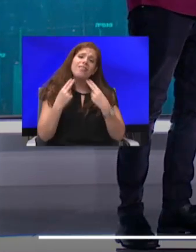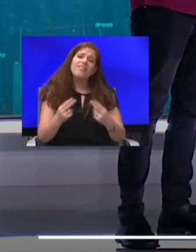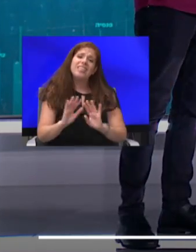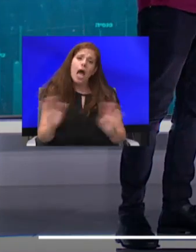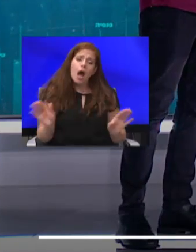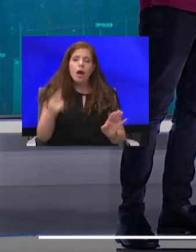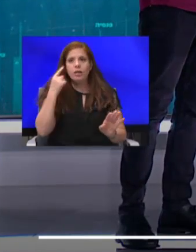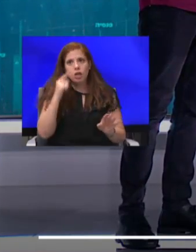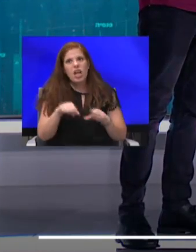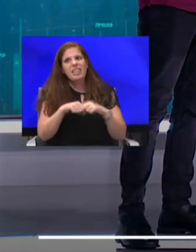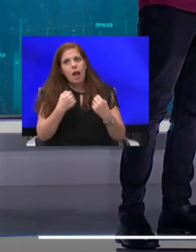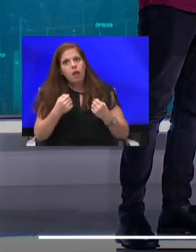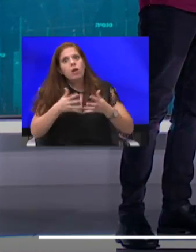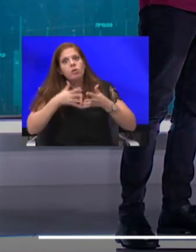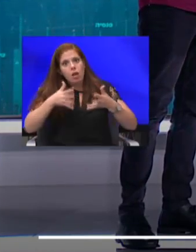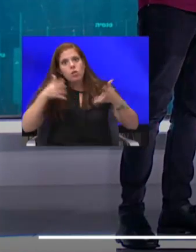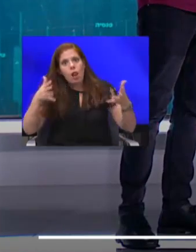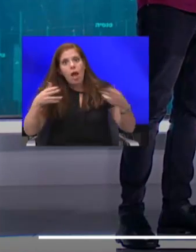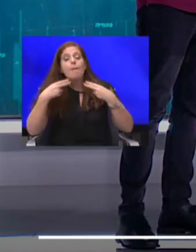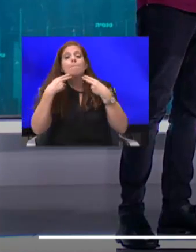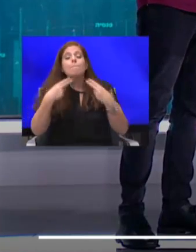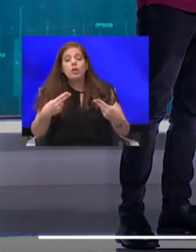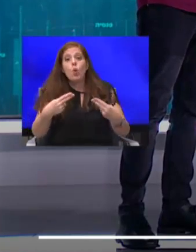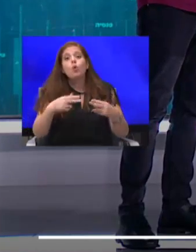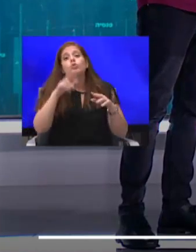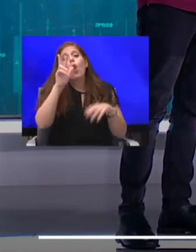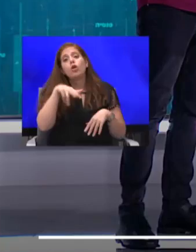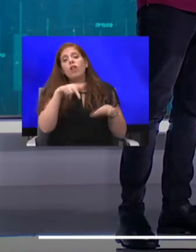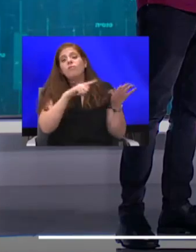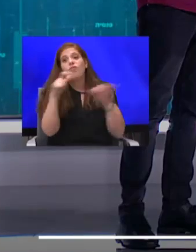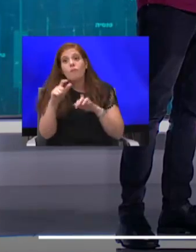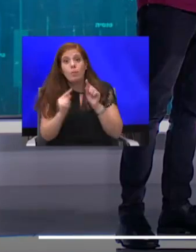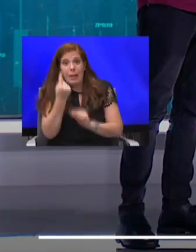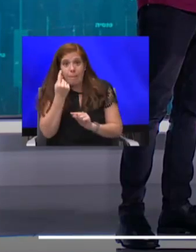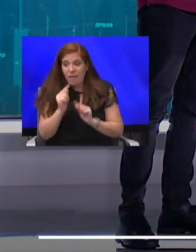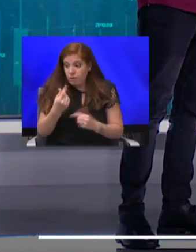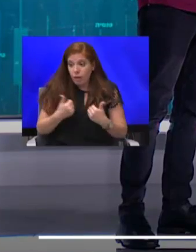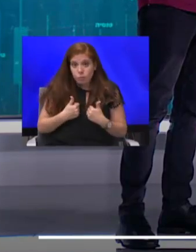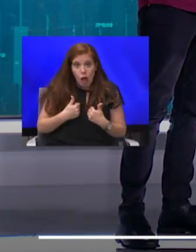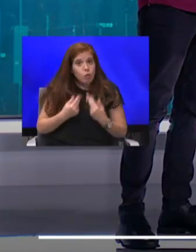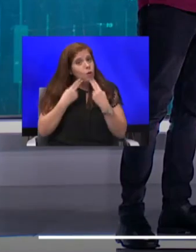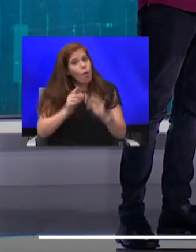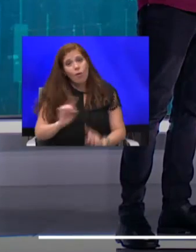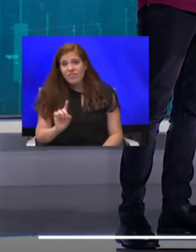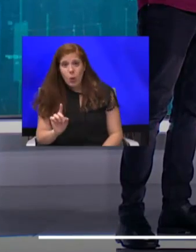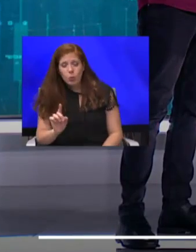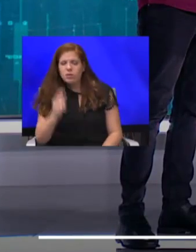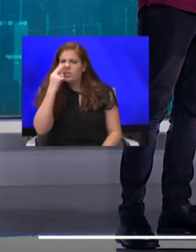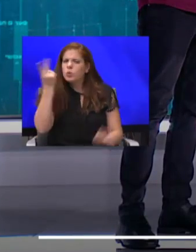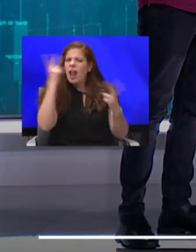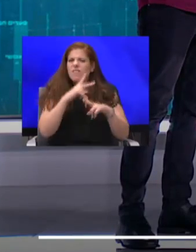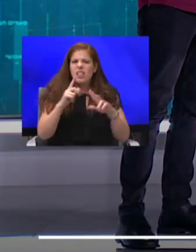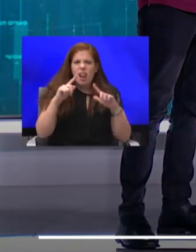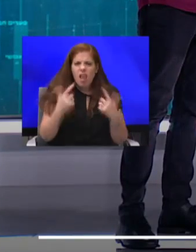רחבה. הם פטרו 7,300 מקרים, אבל המקרים שאצלנו בתוכנית לא נפטרו. ניסינו להבין מה קורה, הבנו שעדיין יש